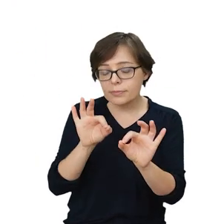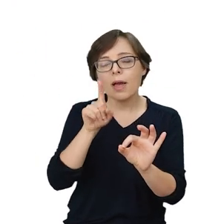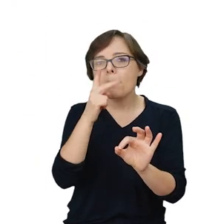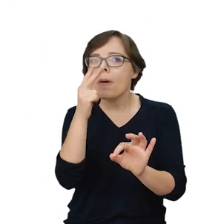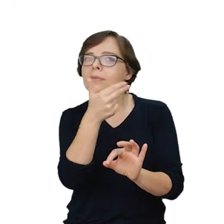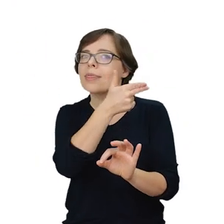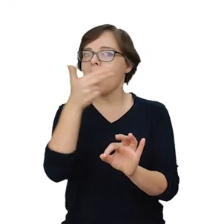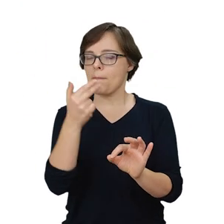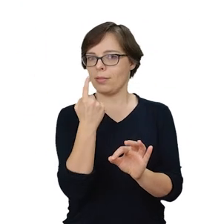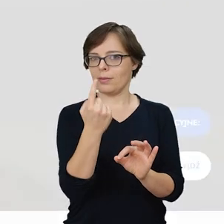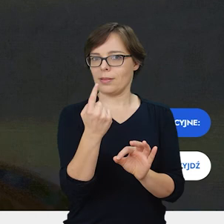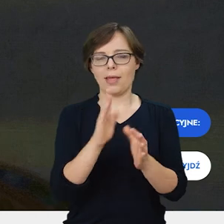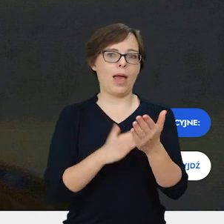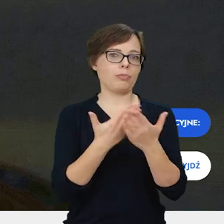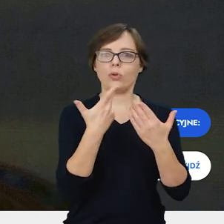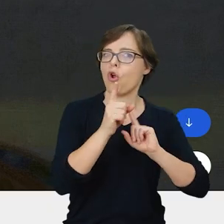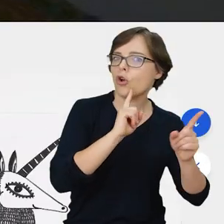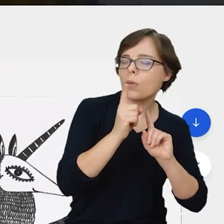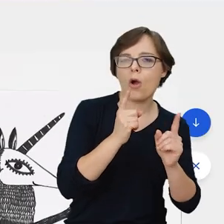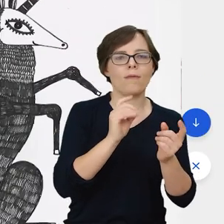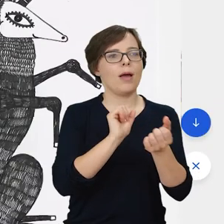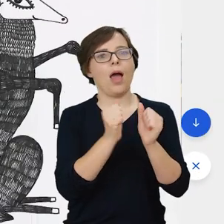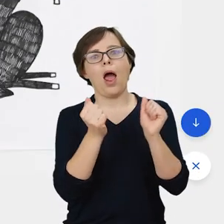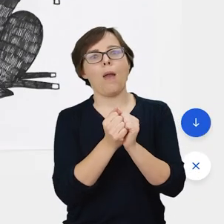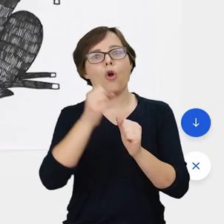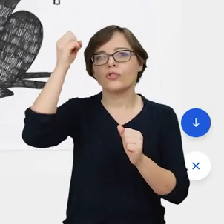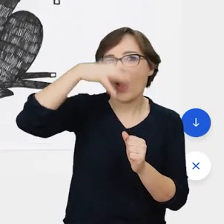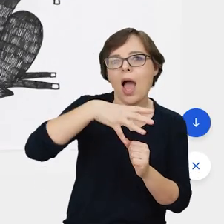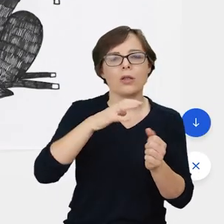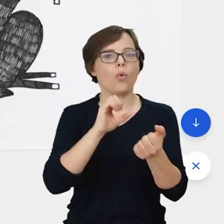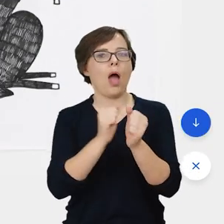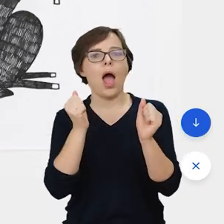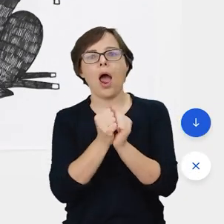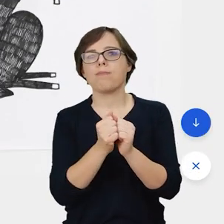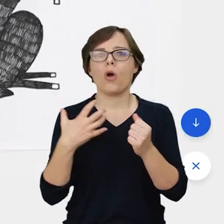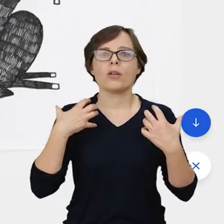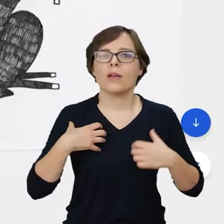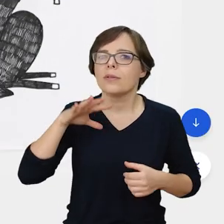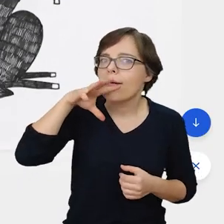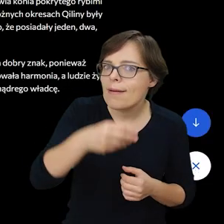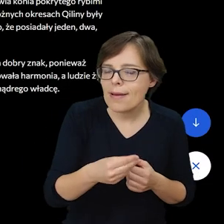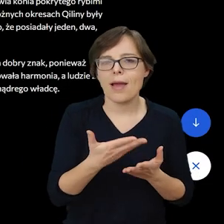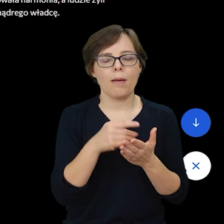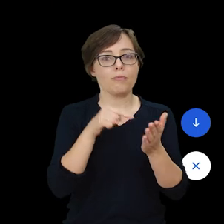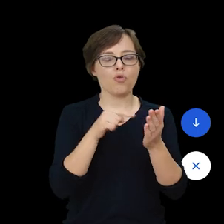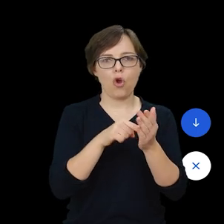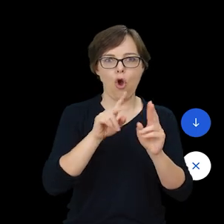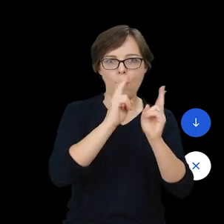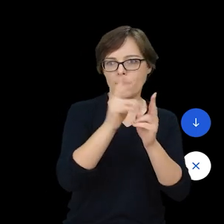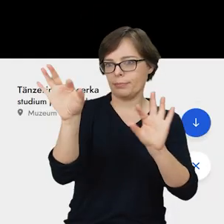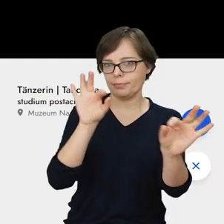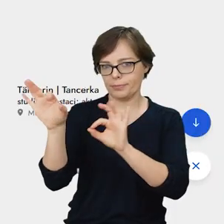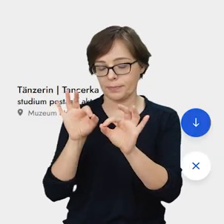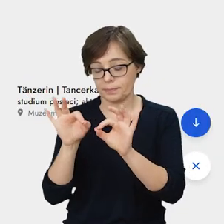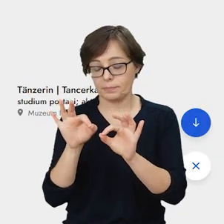pod kątem jakiegoś konkretnego tematu, np. rozmowa czy narracja o świetle albo o stworach i potworach, więc w ścieżkach